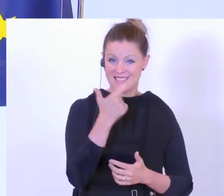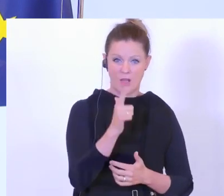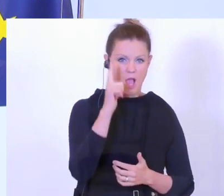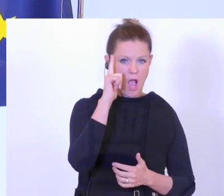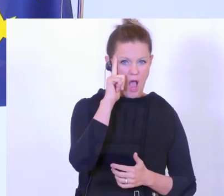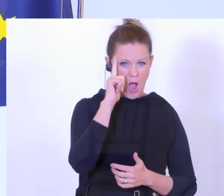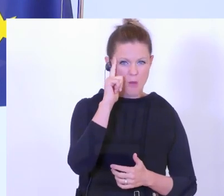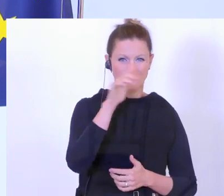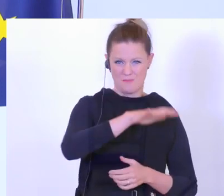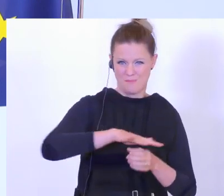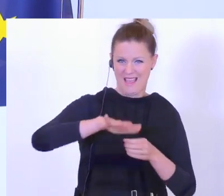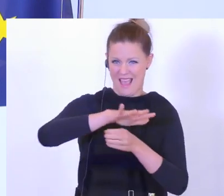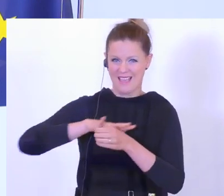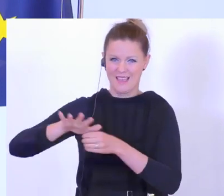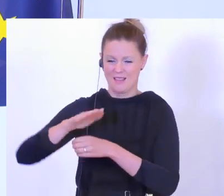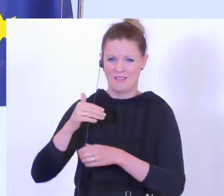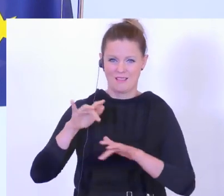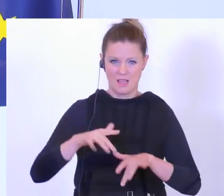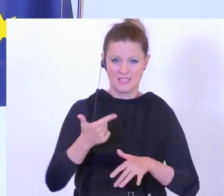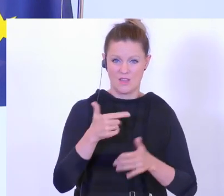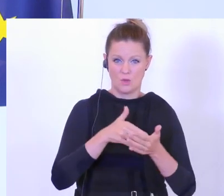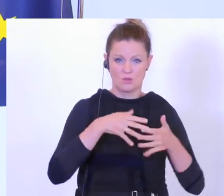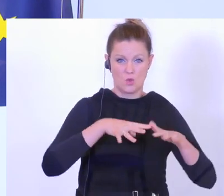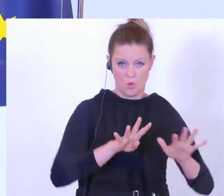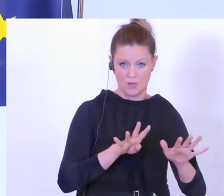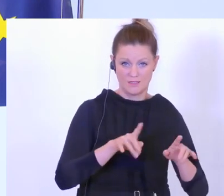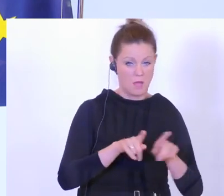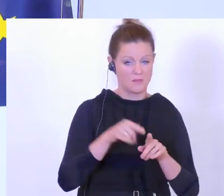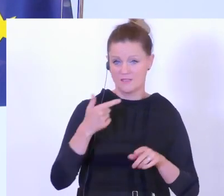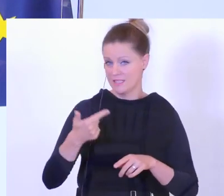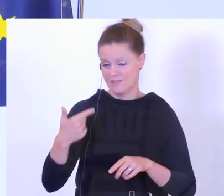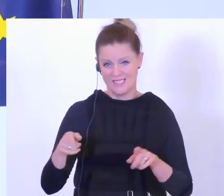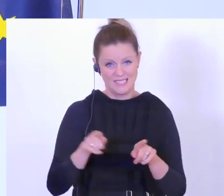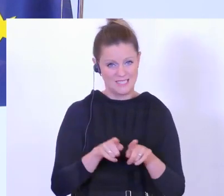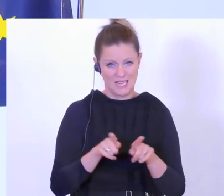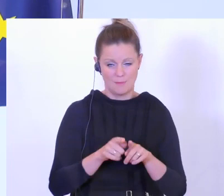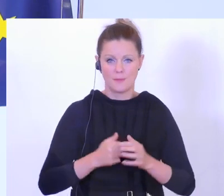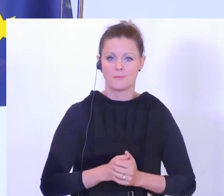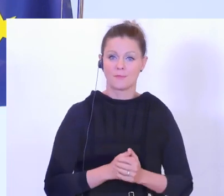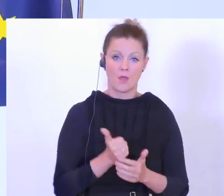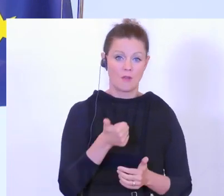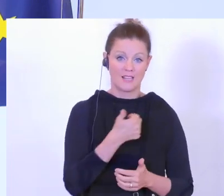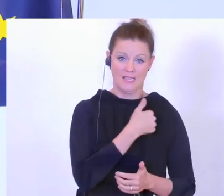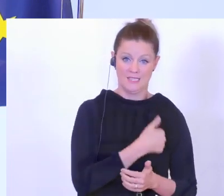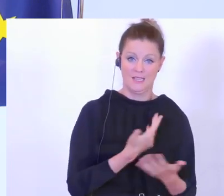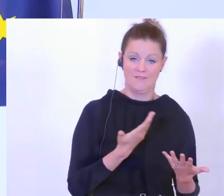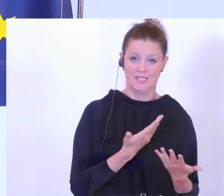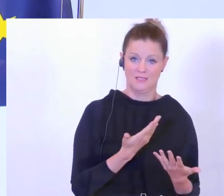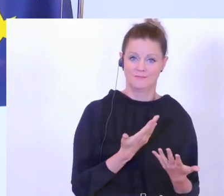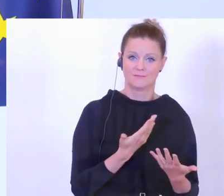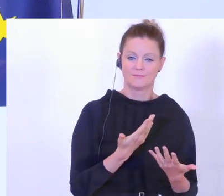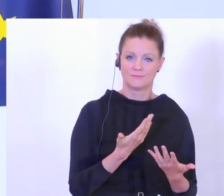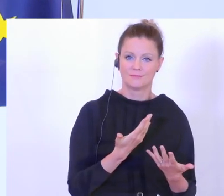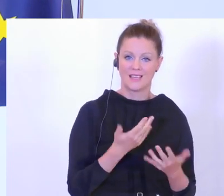Hauptsäulen schon 2019, aber das setzt sich auch 2020 durch. Auf der einen Seite haben wir doch Täter